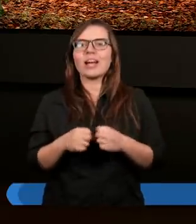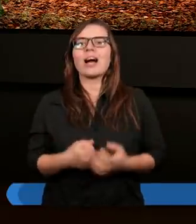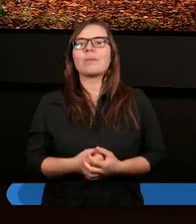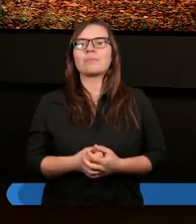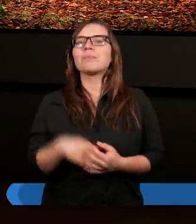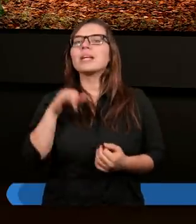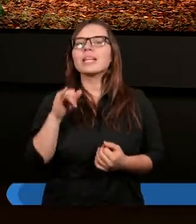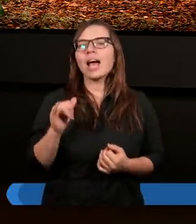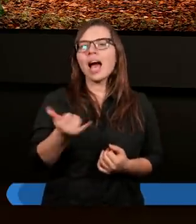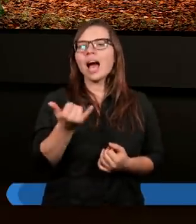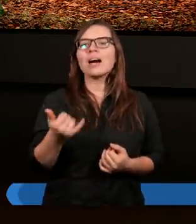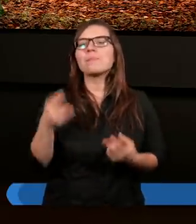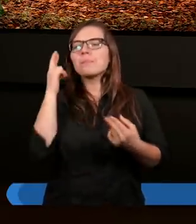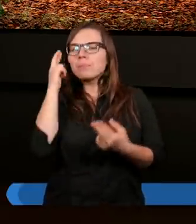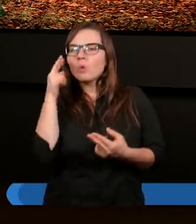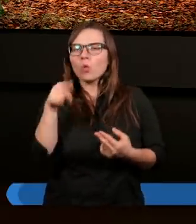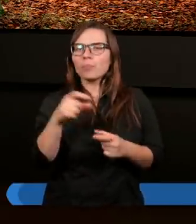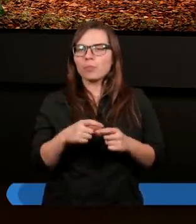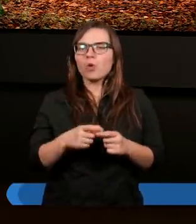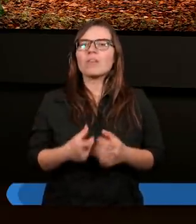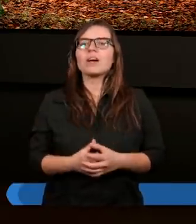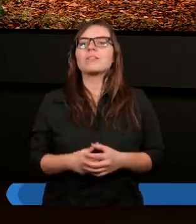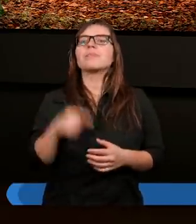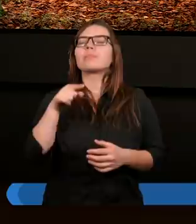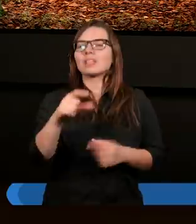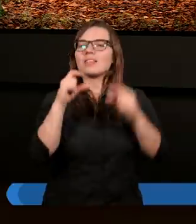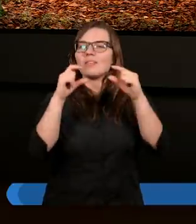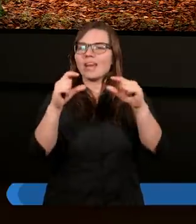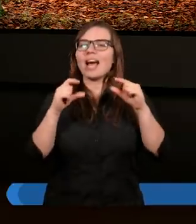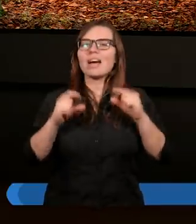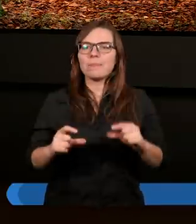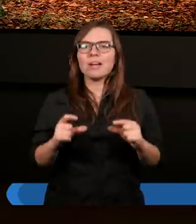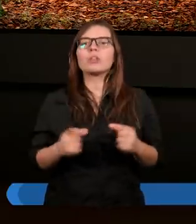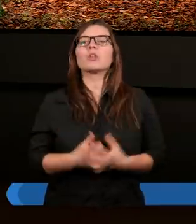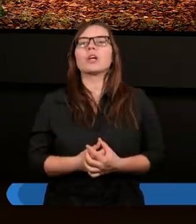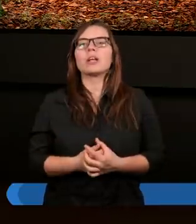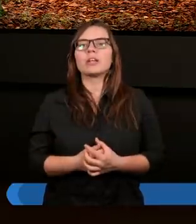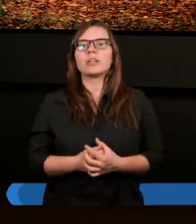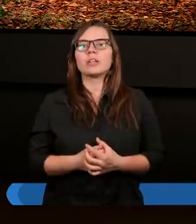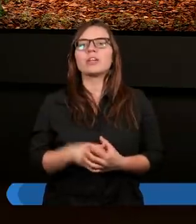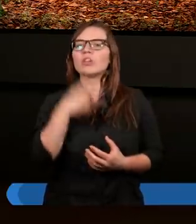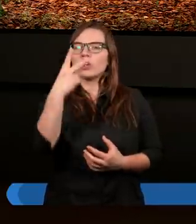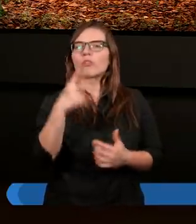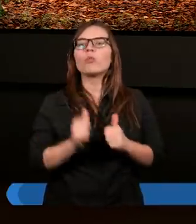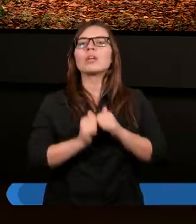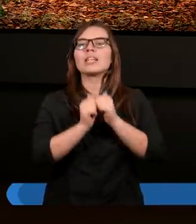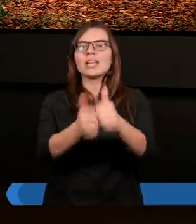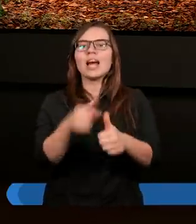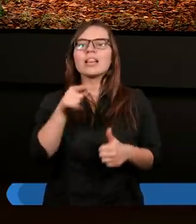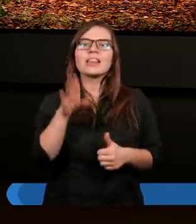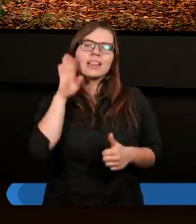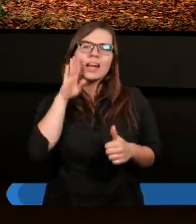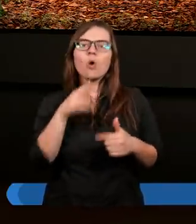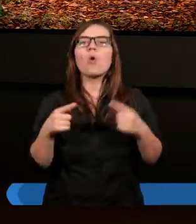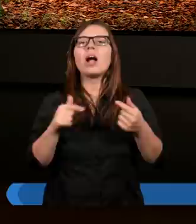Jak rozumiecie, czy w tym fragmencie, w tych dwóch zdaniach tego